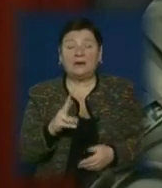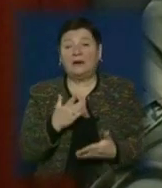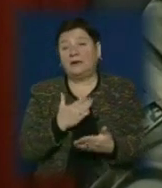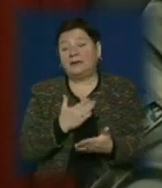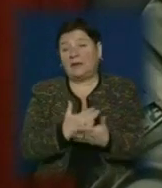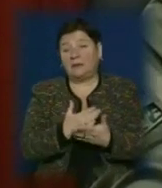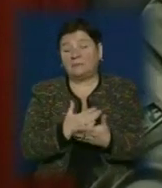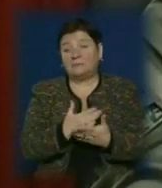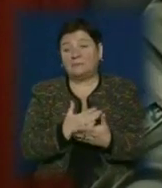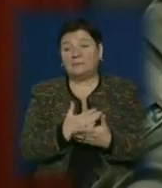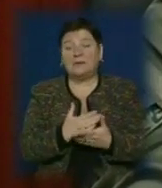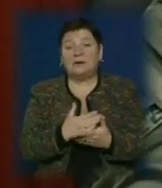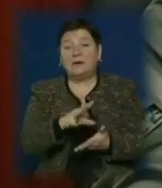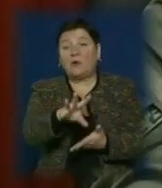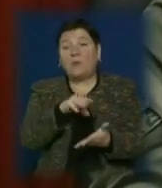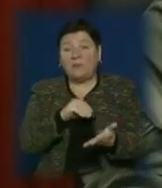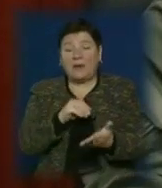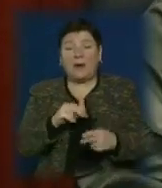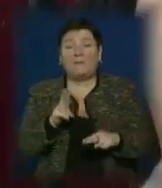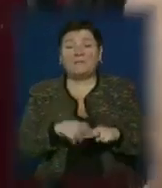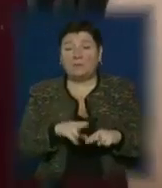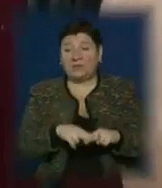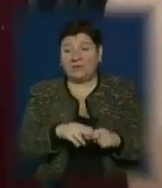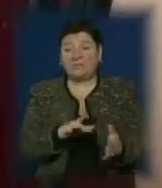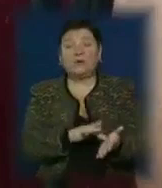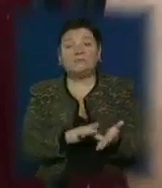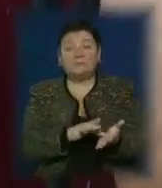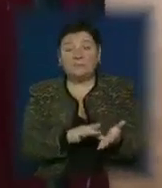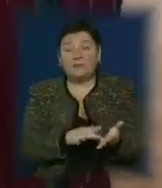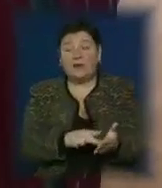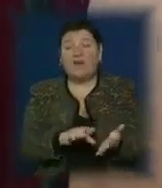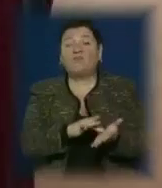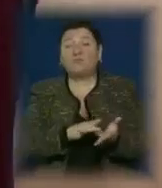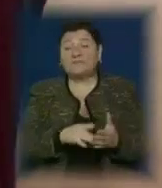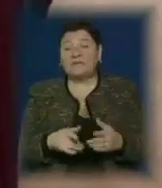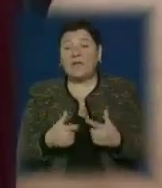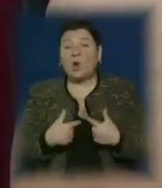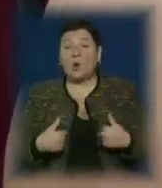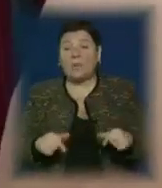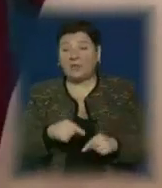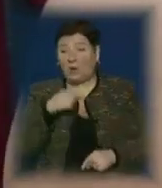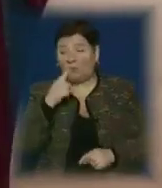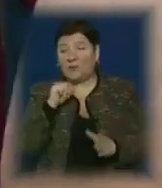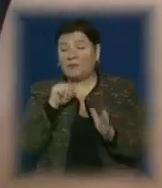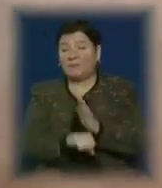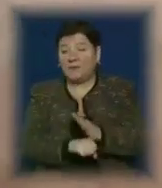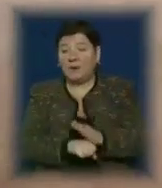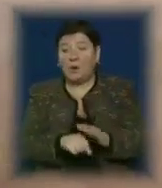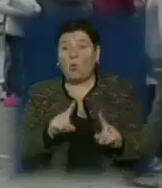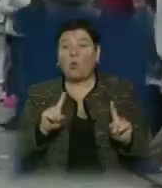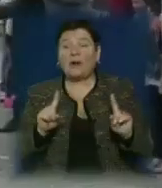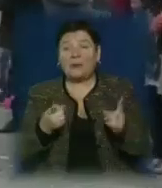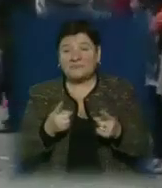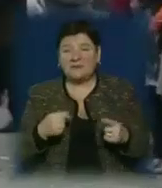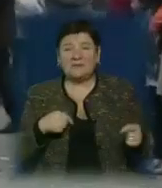декілька десятків ксерокопій паспортів саме ромів. В ромській громаді кажуть, один з підозрюваних у вбивстві тримав його у рабстві.